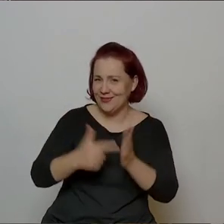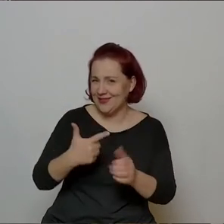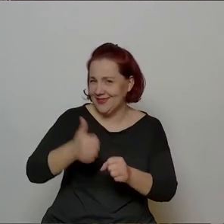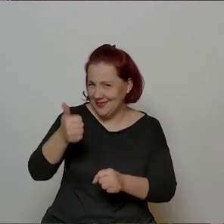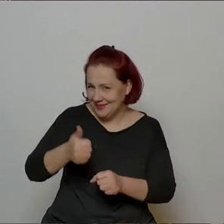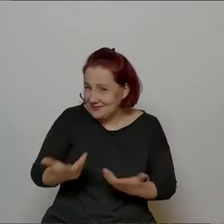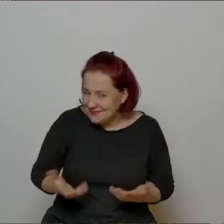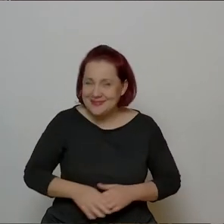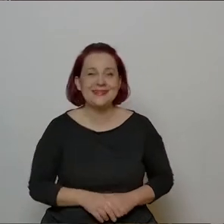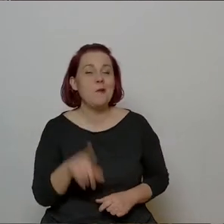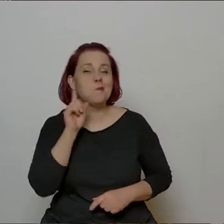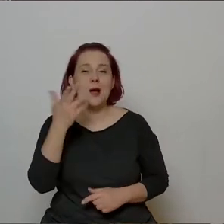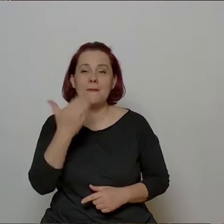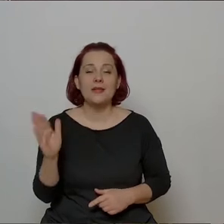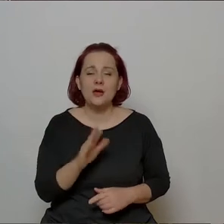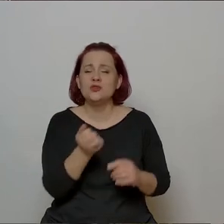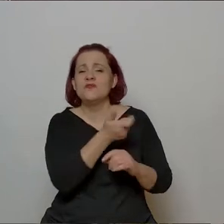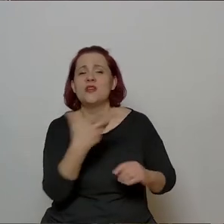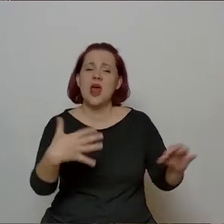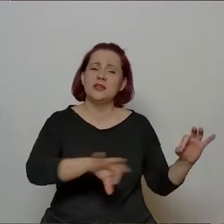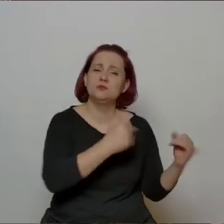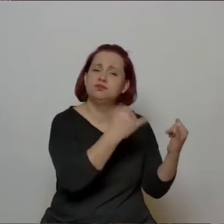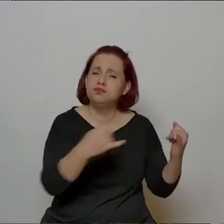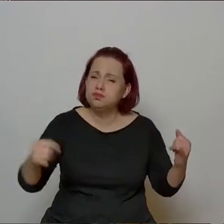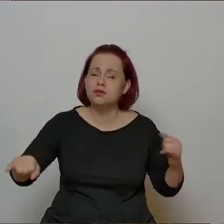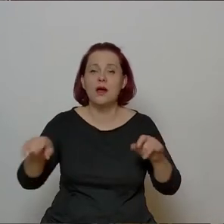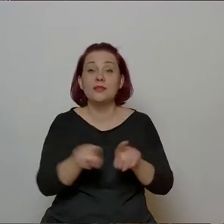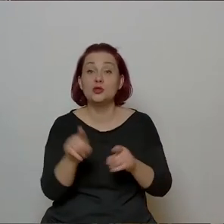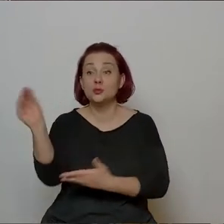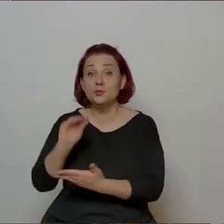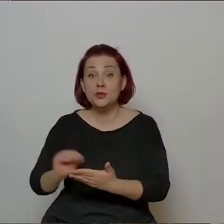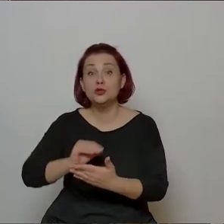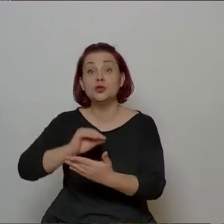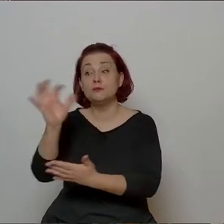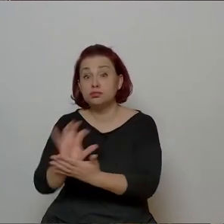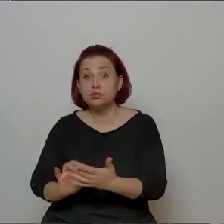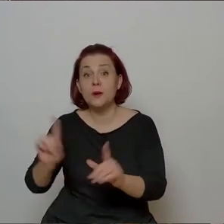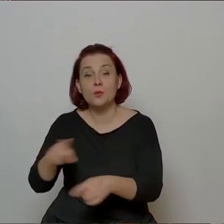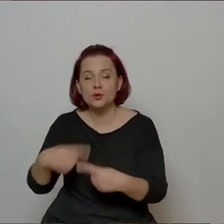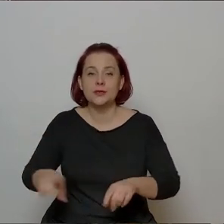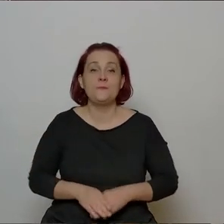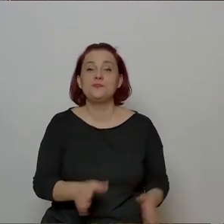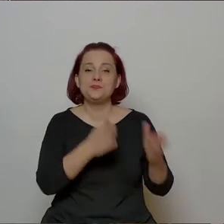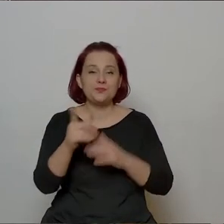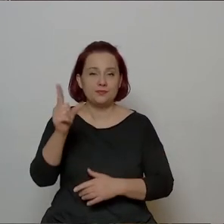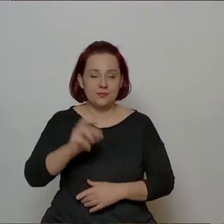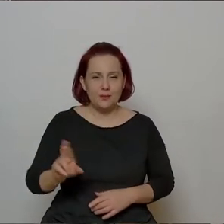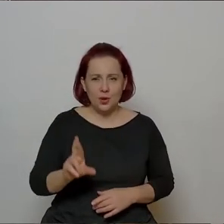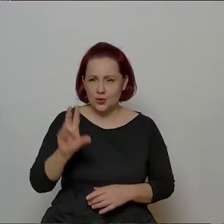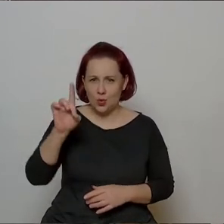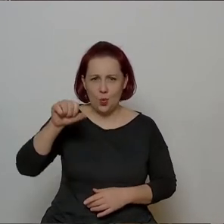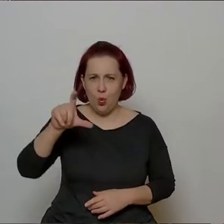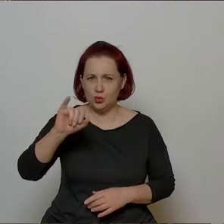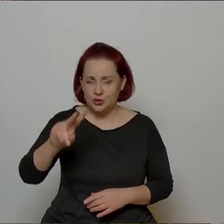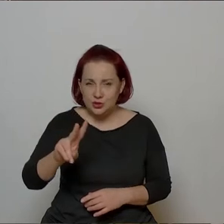Pan Mateusz jest multi-instrumentalistą, kompozytorem, solistą i pan Jakub Gucik, wielonczelista, kompozytor, autor